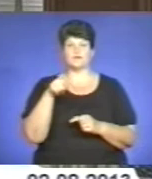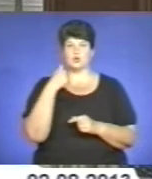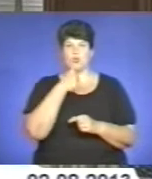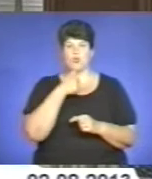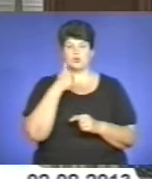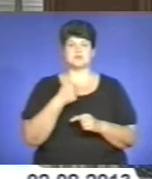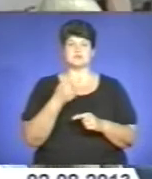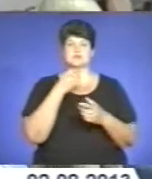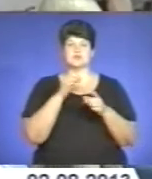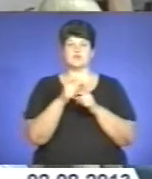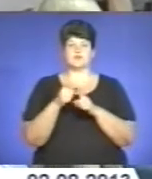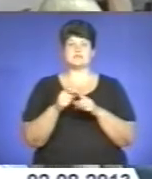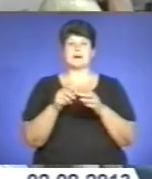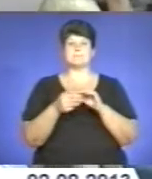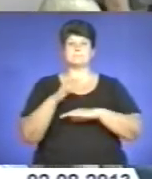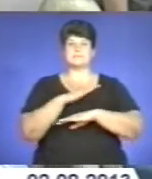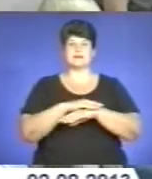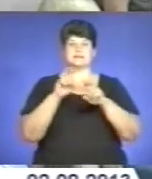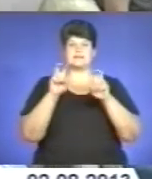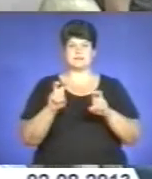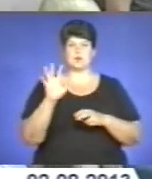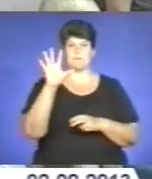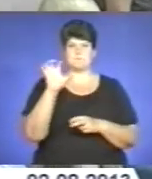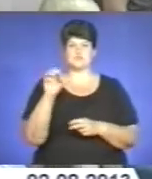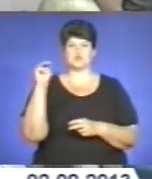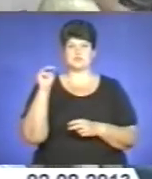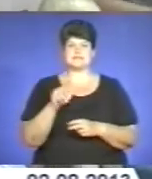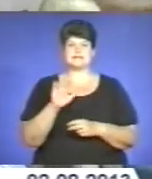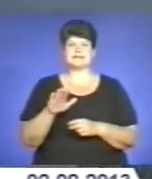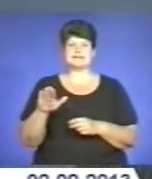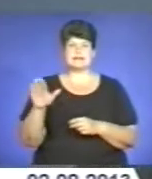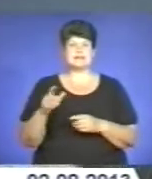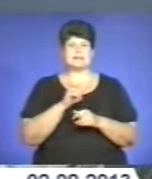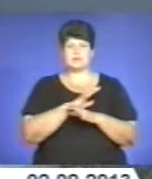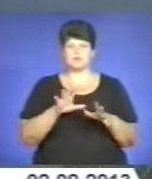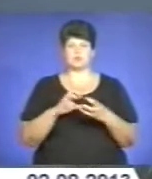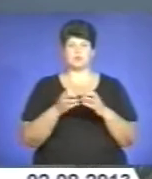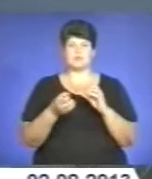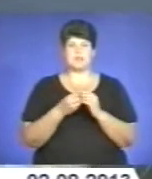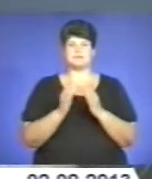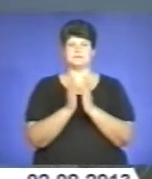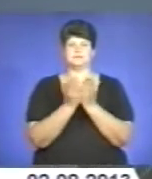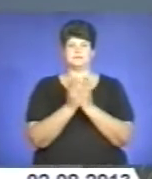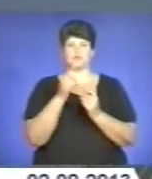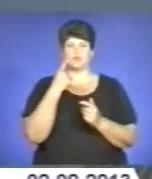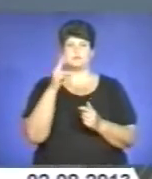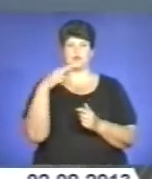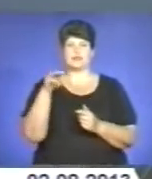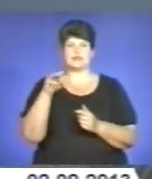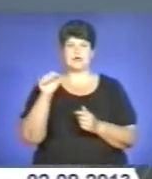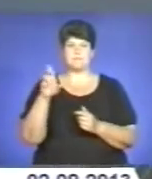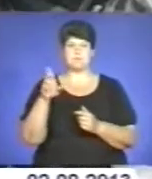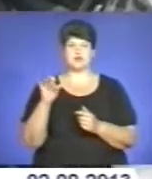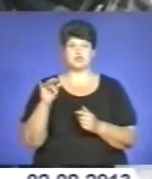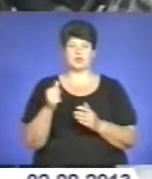міністра освіти, за партий у перші сядуть 500 тисяч дітлахів. Не має бути проблем цього року з підручниками, запевняє Дмитро Табачник. Щодня до